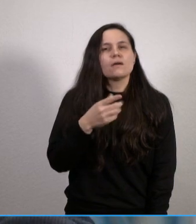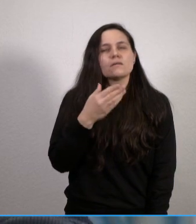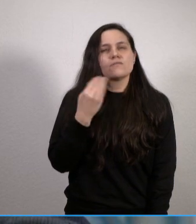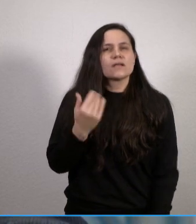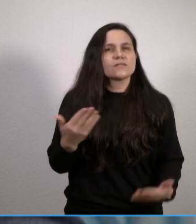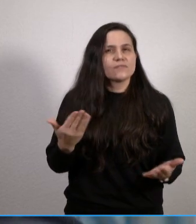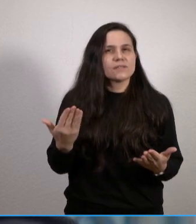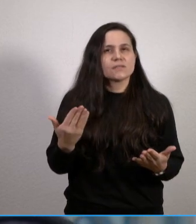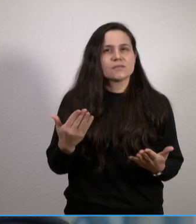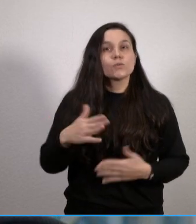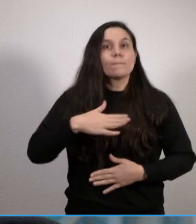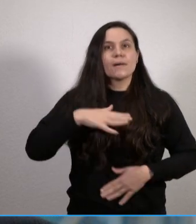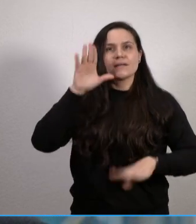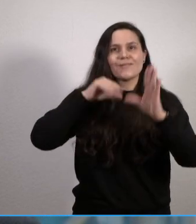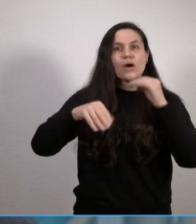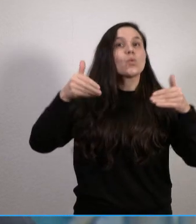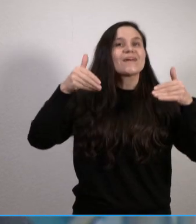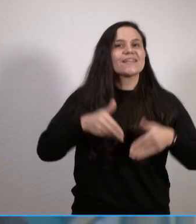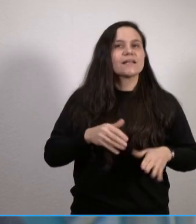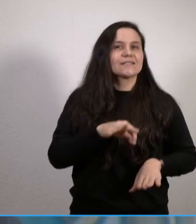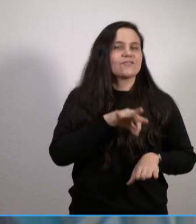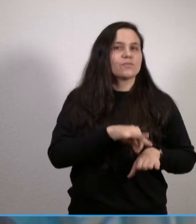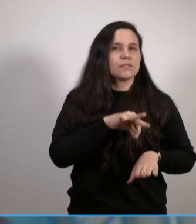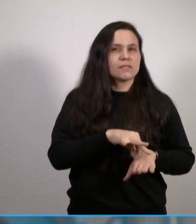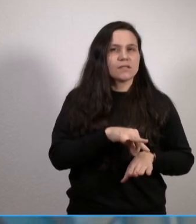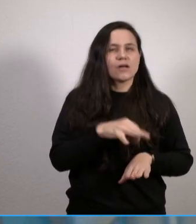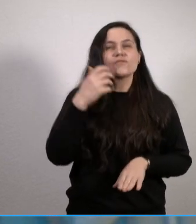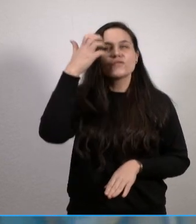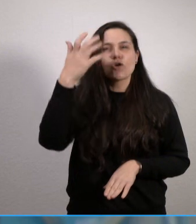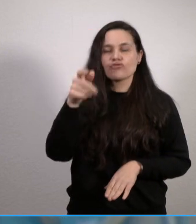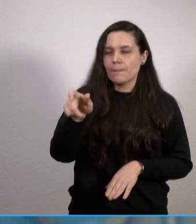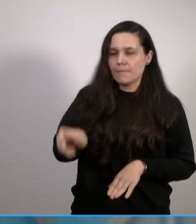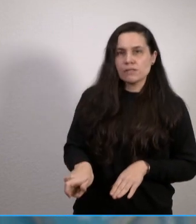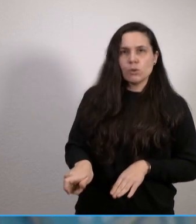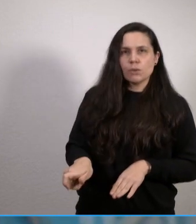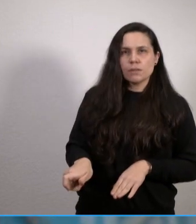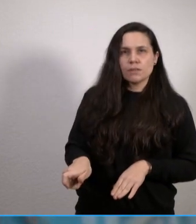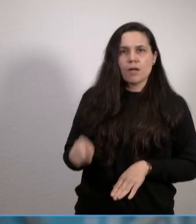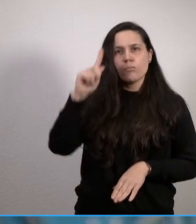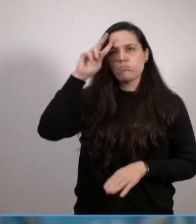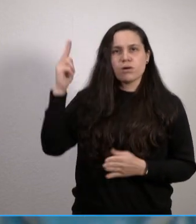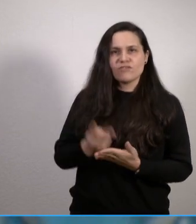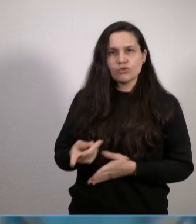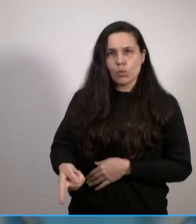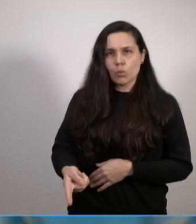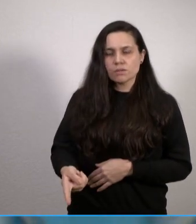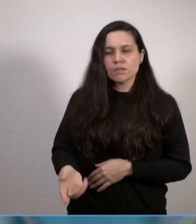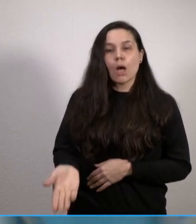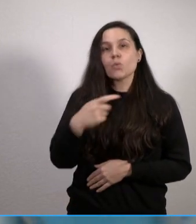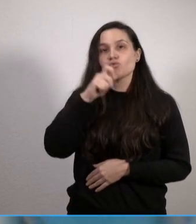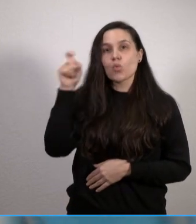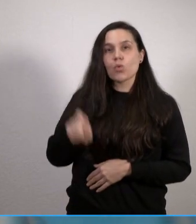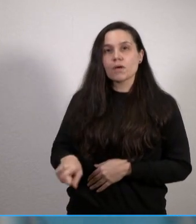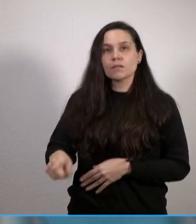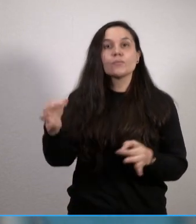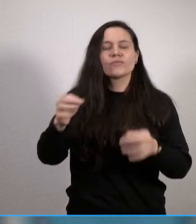der Intensivmedizin, wenn man einen nicht bei Bewusstsein befindlichen Patienten aus der Ukraine bekommt und der wird